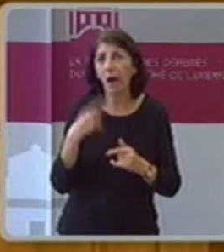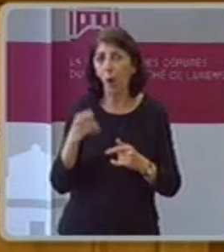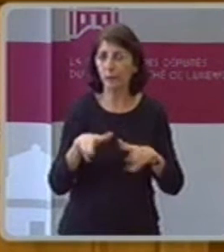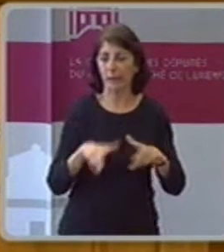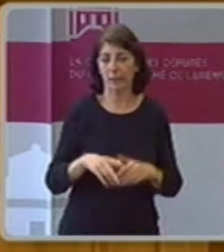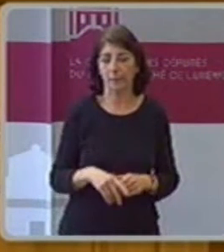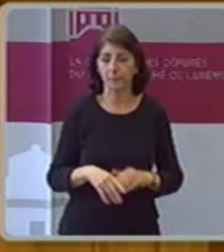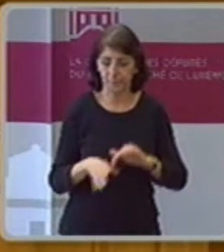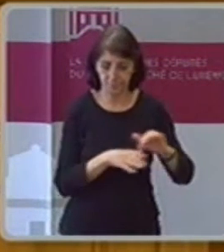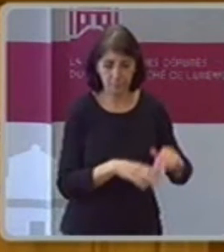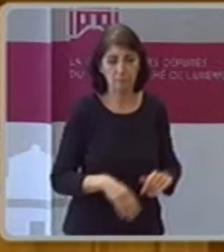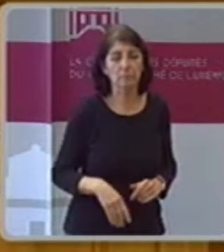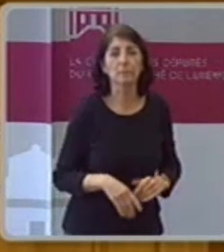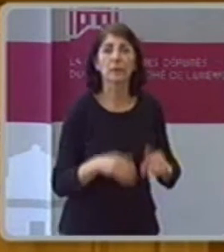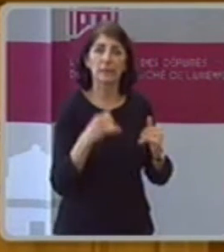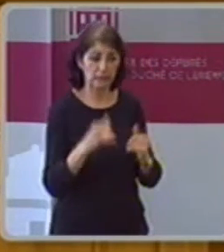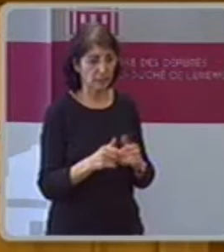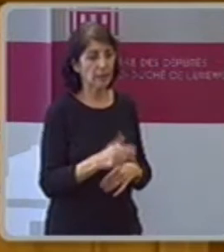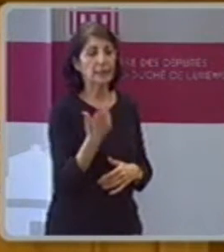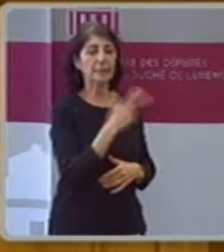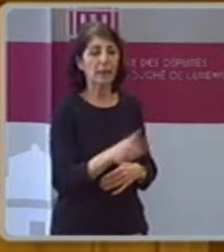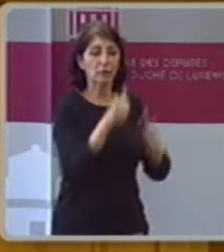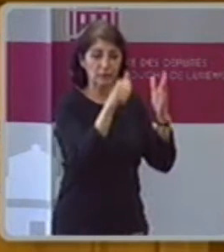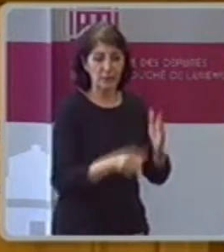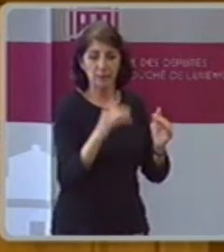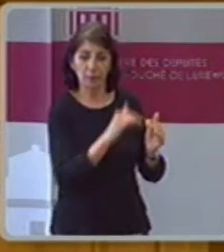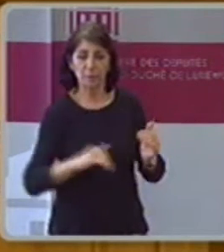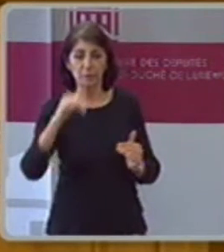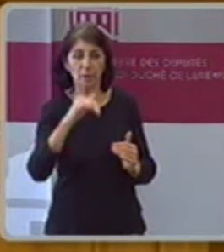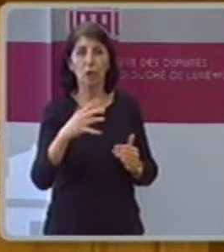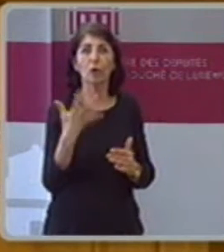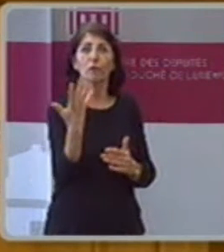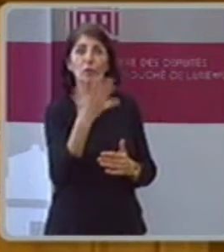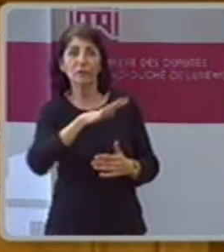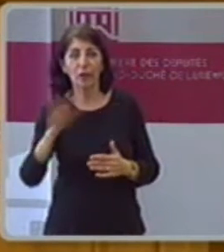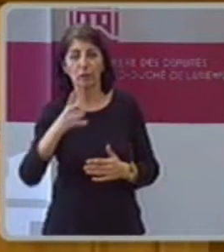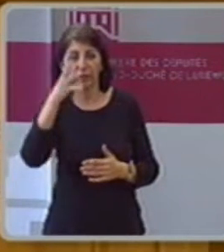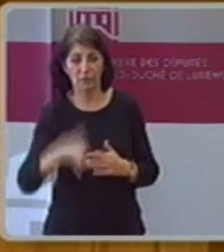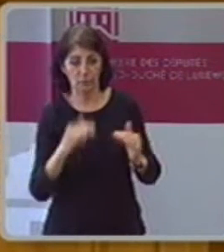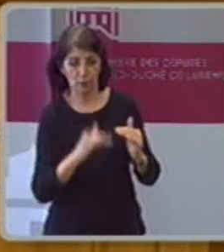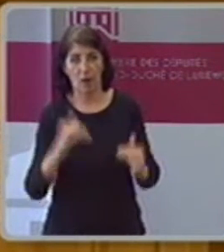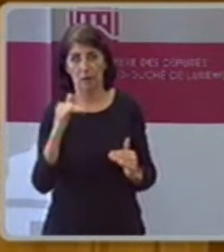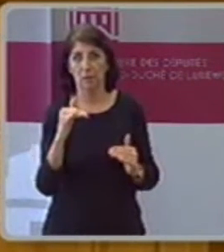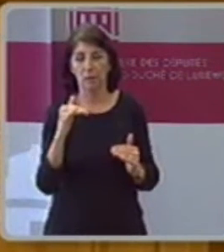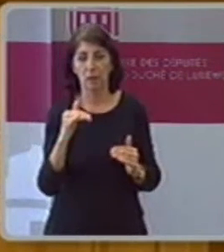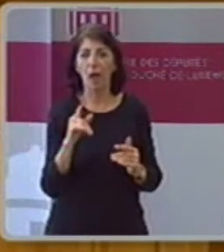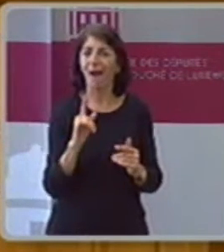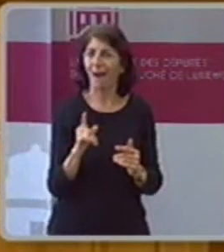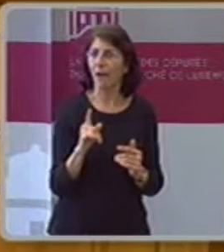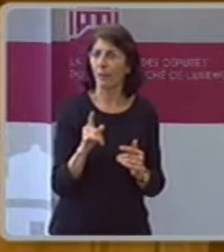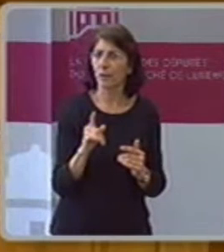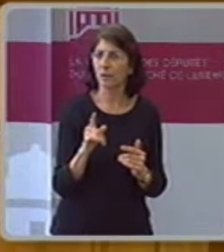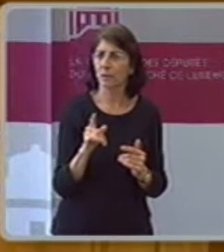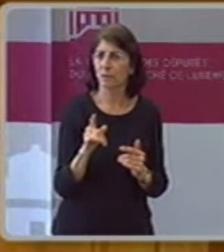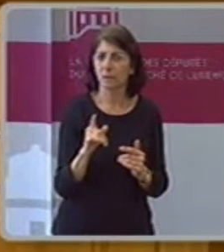Kredite aufgemacht haben, die Gilerie gekriegt hat, die degressiv gewischt werden. Weil wir stehen leist froh, als es